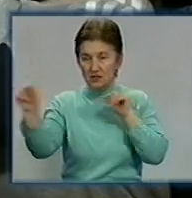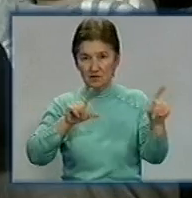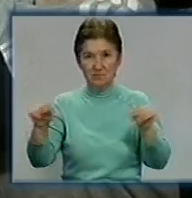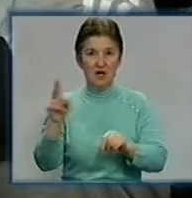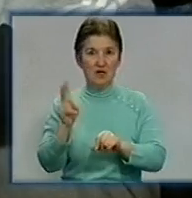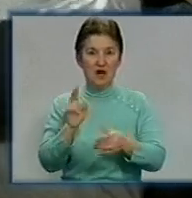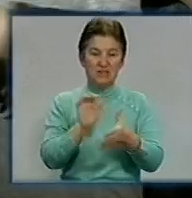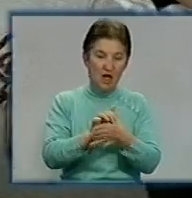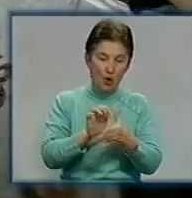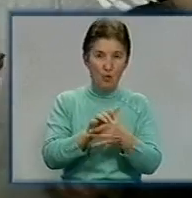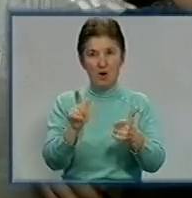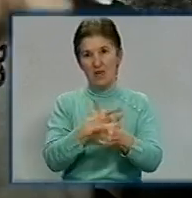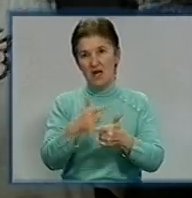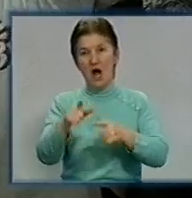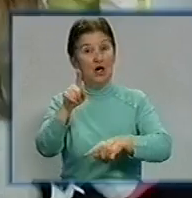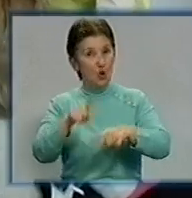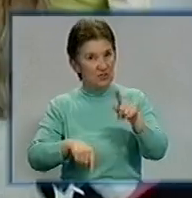та знайомих по всьому Кірвограду.